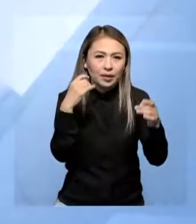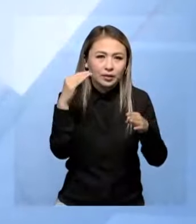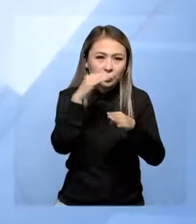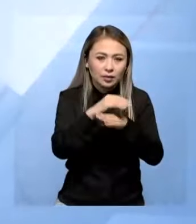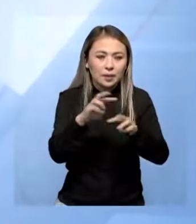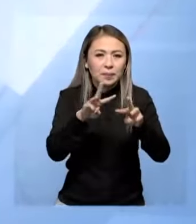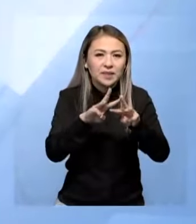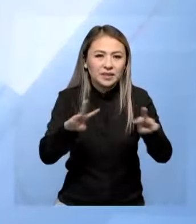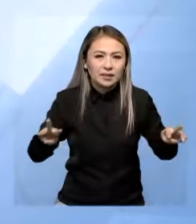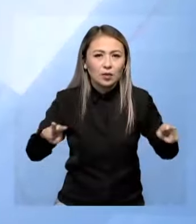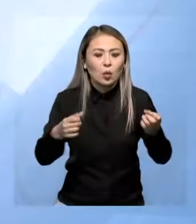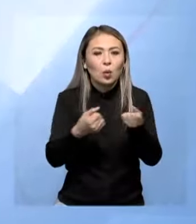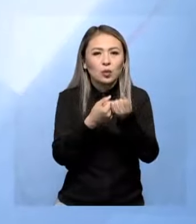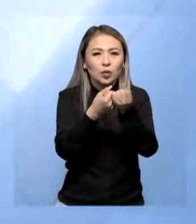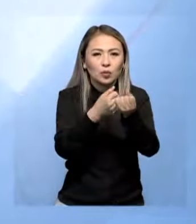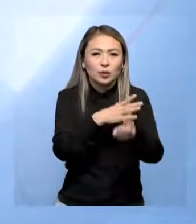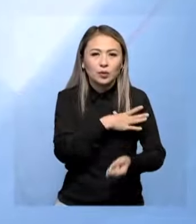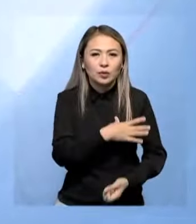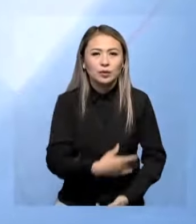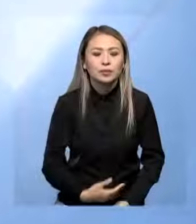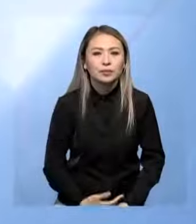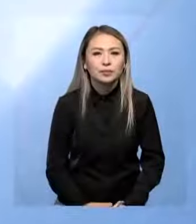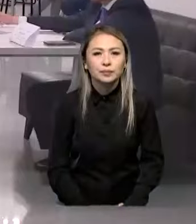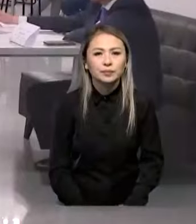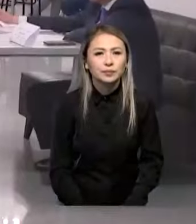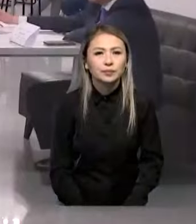әлет министерлігінің қолдауымен өтті.